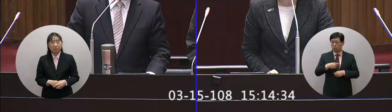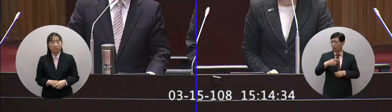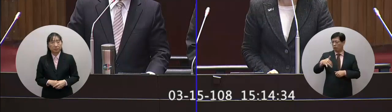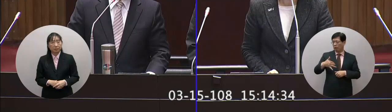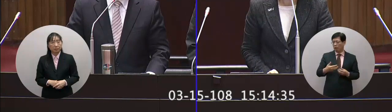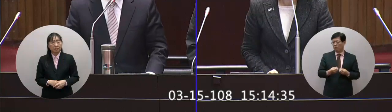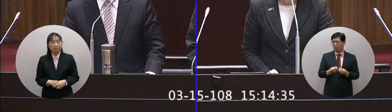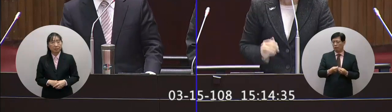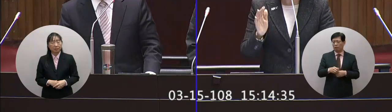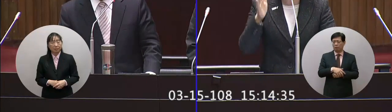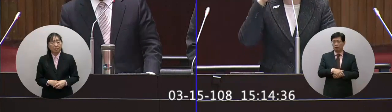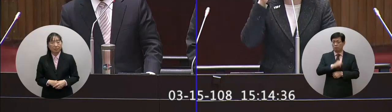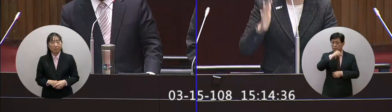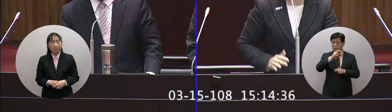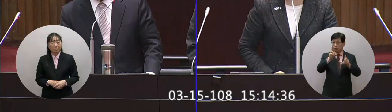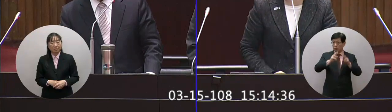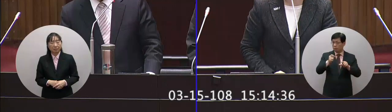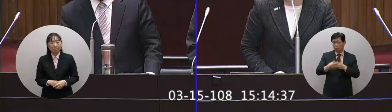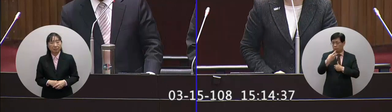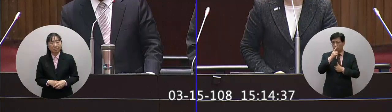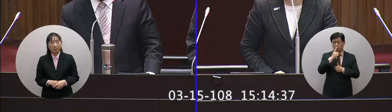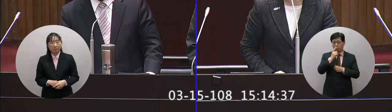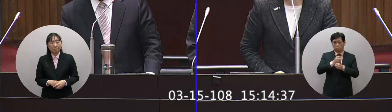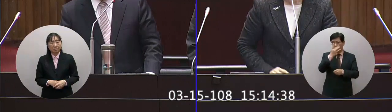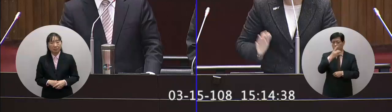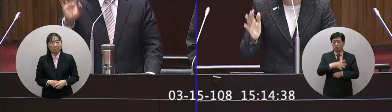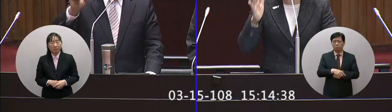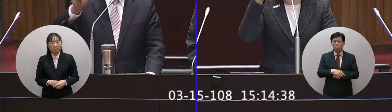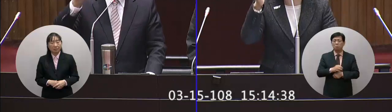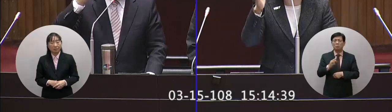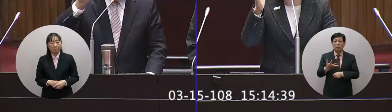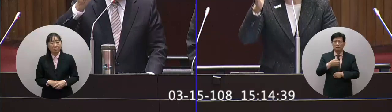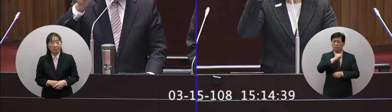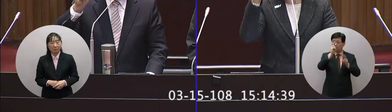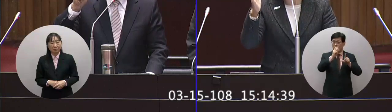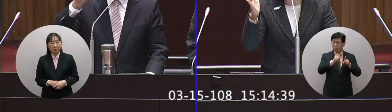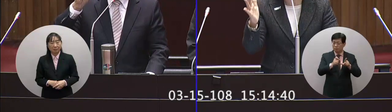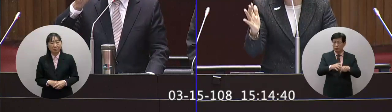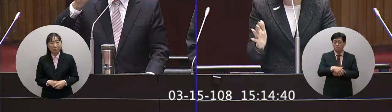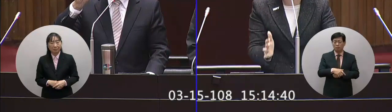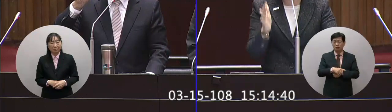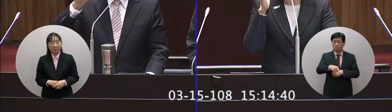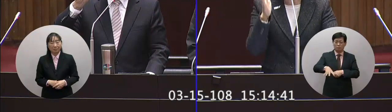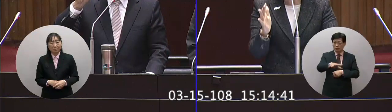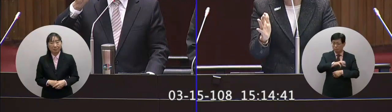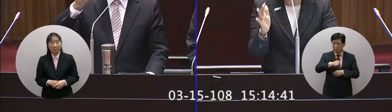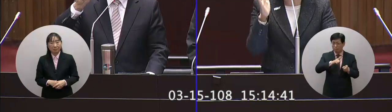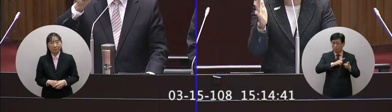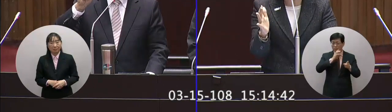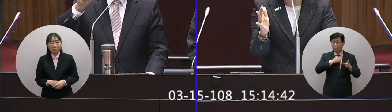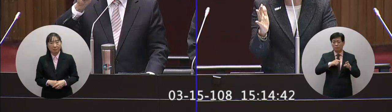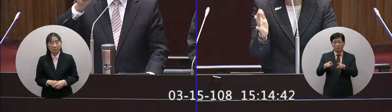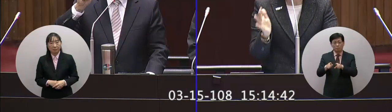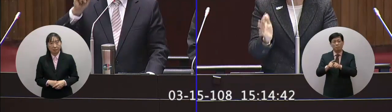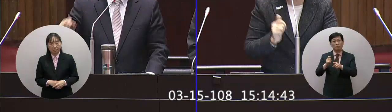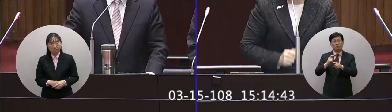電說沒有啊你說什麼台電說沒有啦做不夠啦因為台電說他所有的民